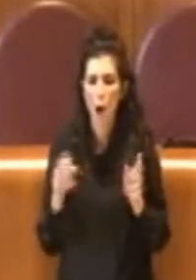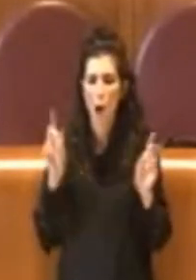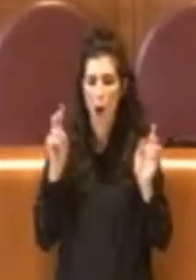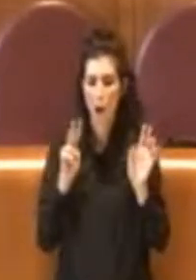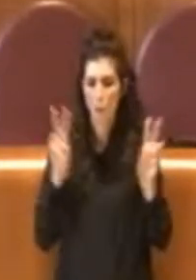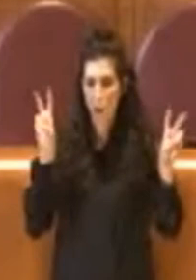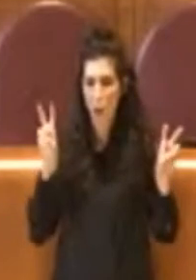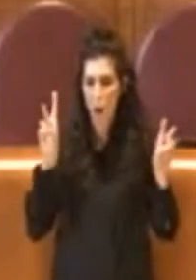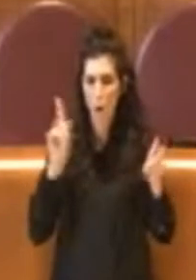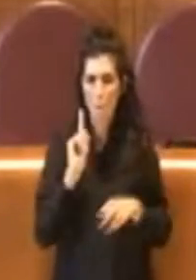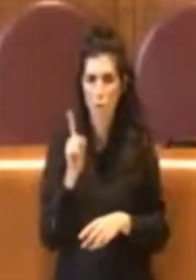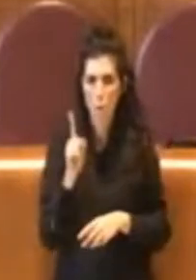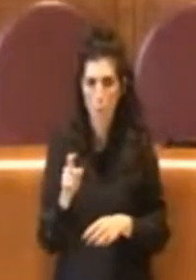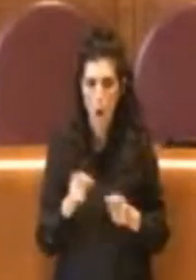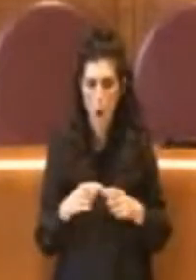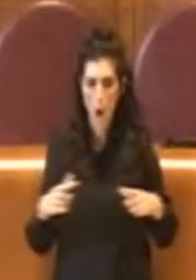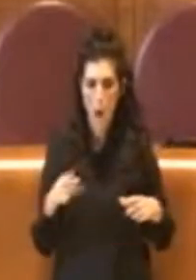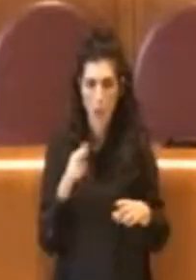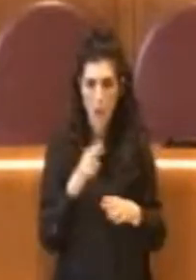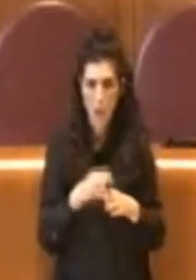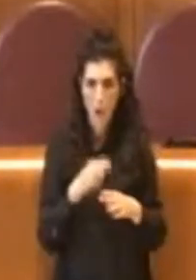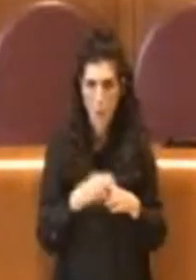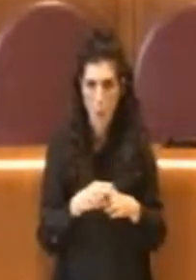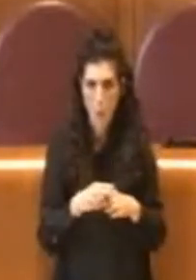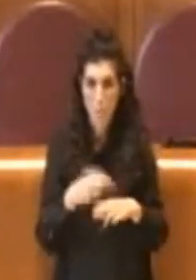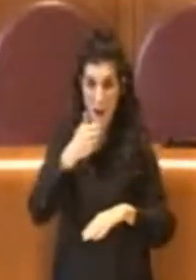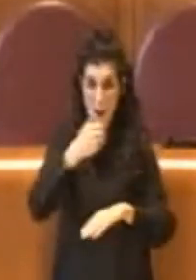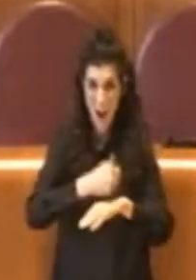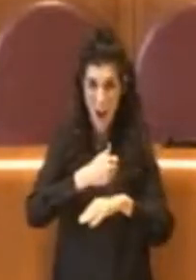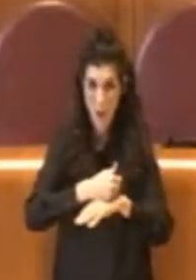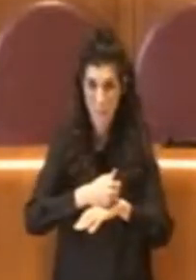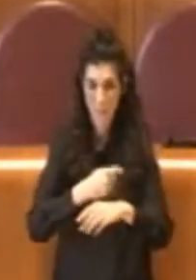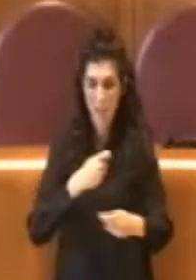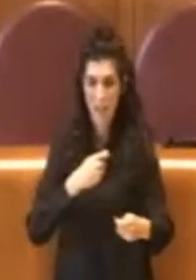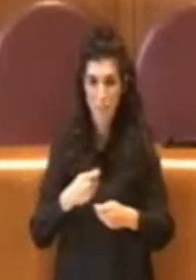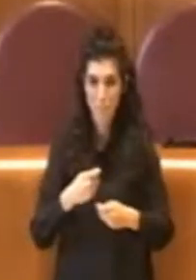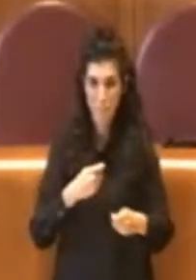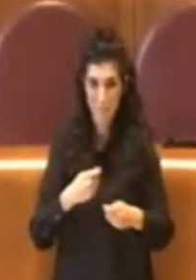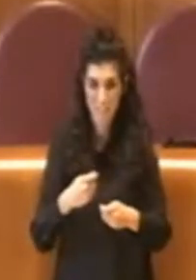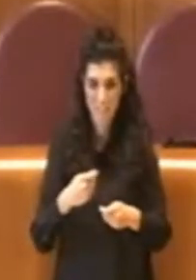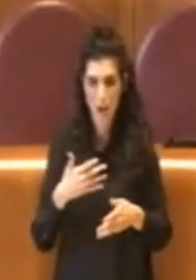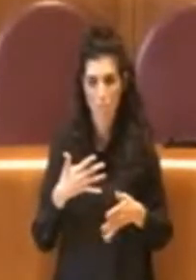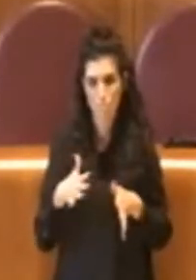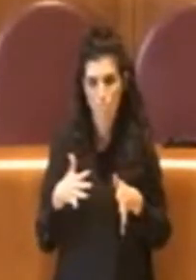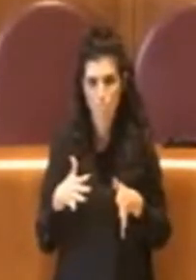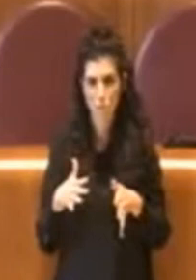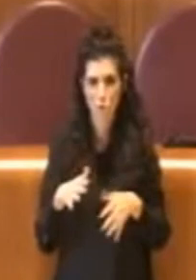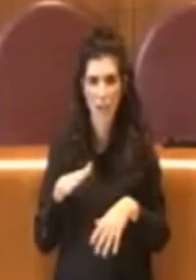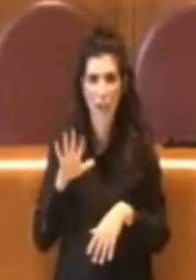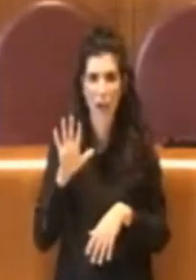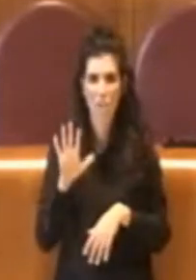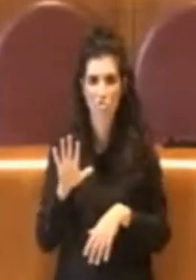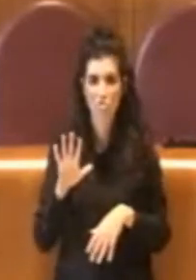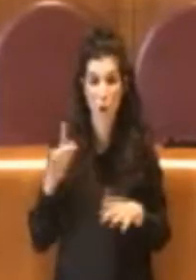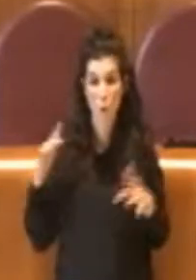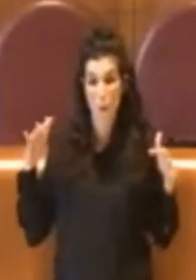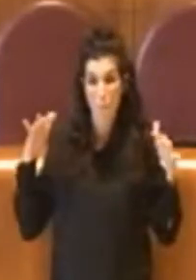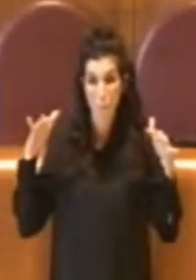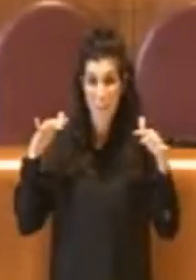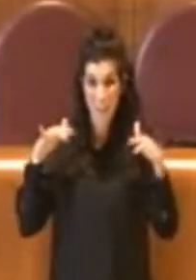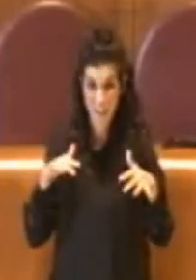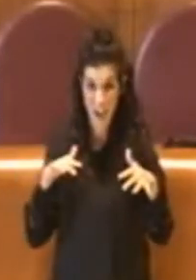Capitale ha una spesa corrente intorno Lira più Lira meno ai 5 miliardi e un piano